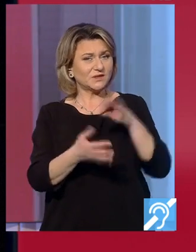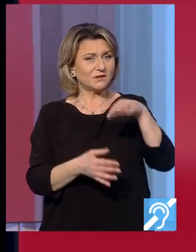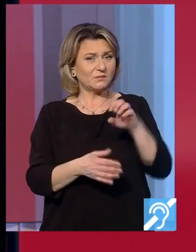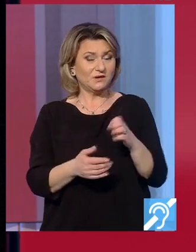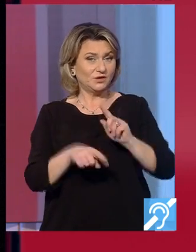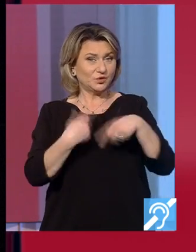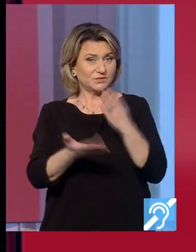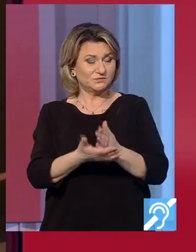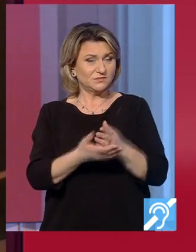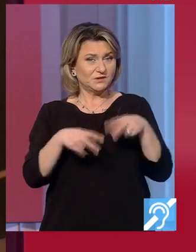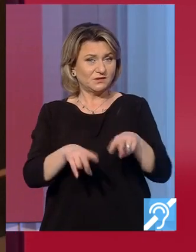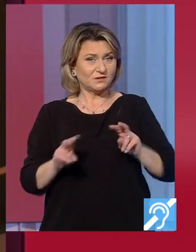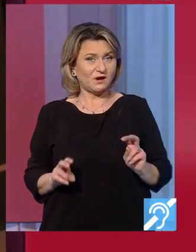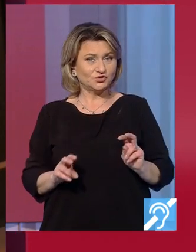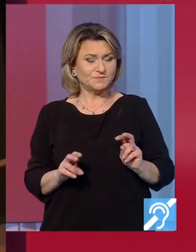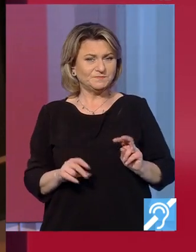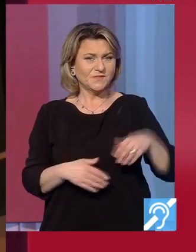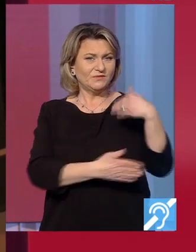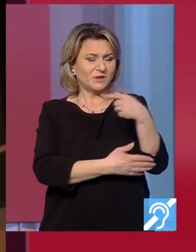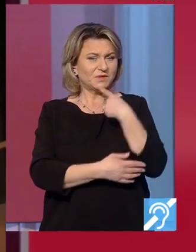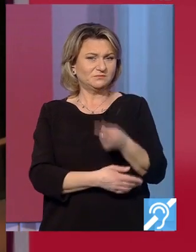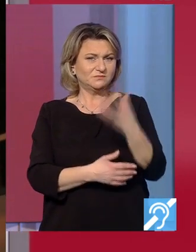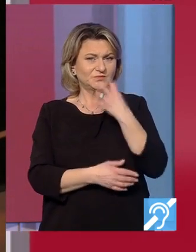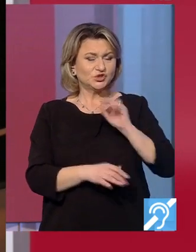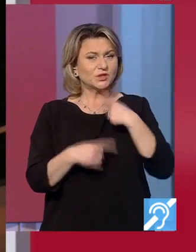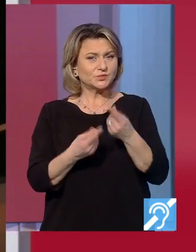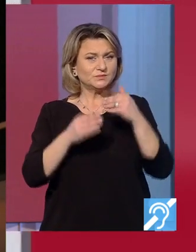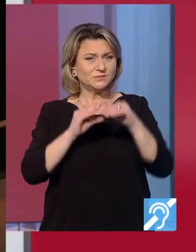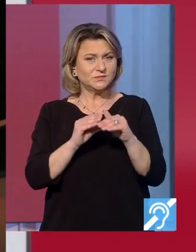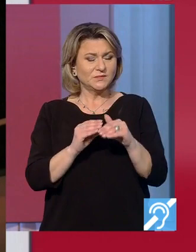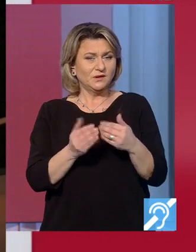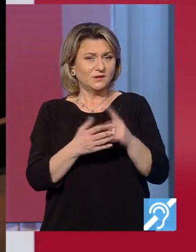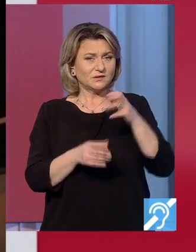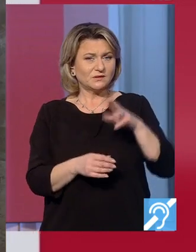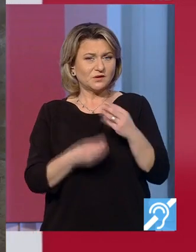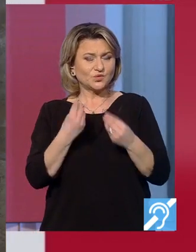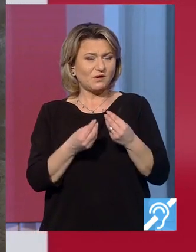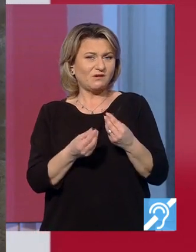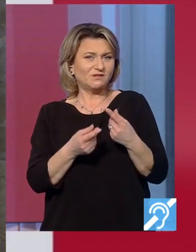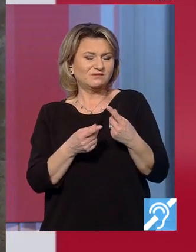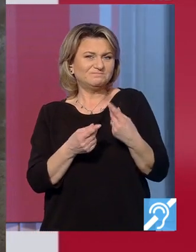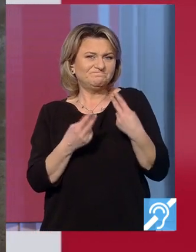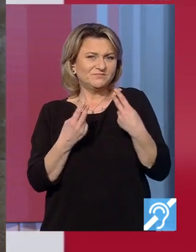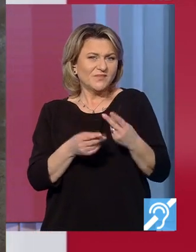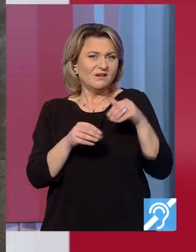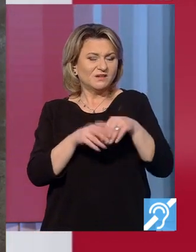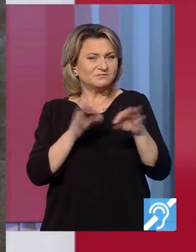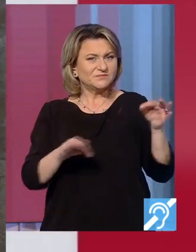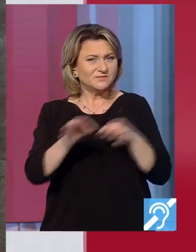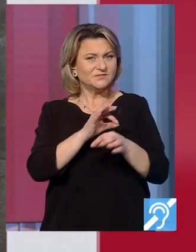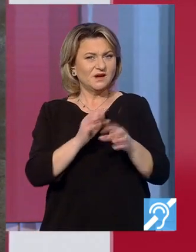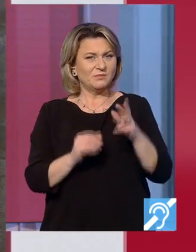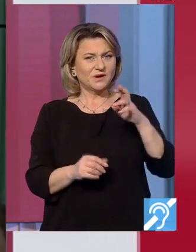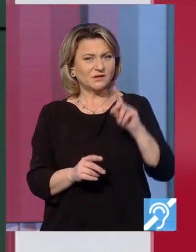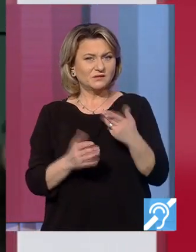decizia de a se retrage din funcție, compania și-a exprimat regretul și a transmis despre designer că a jucat un rol fundamental în transformarea brandului